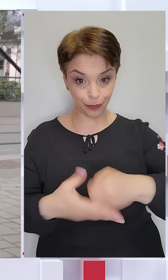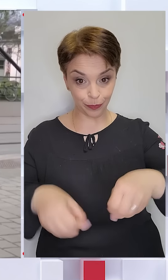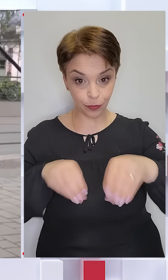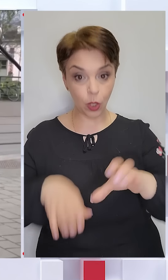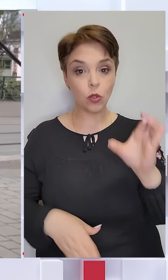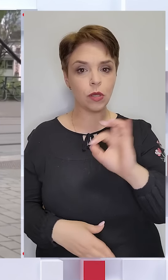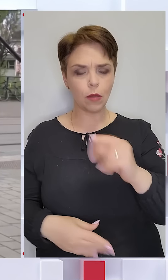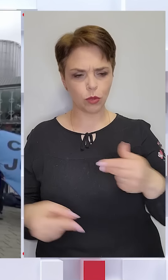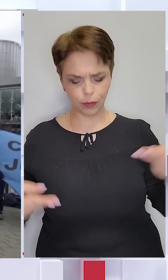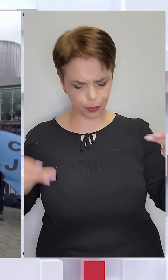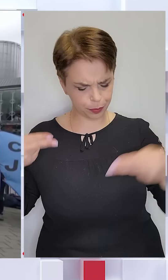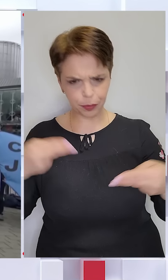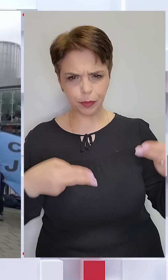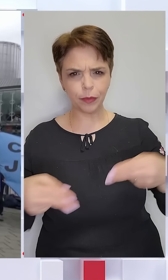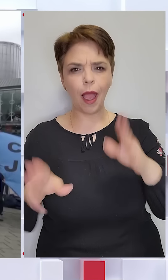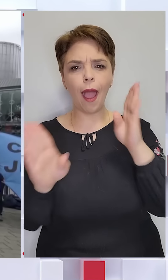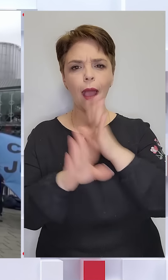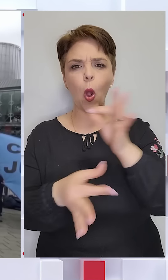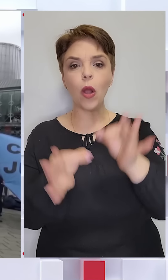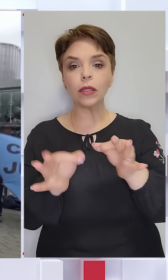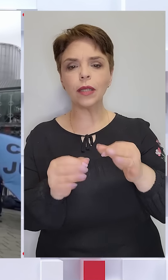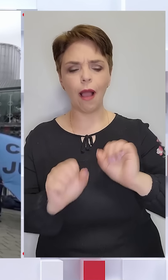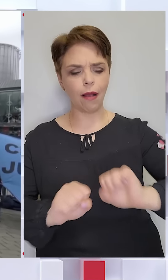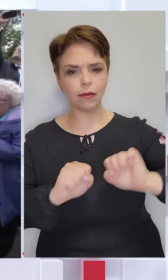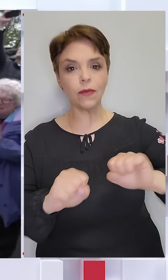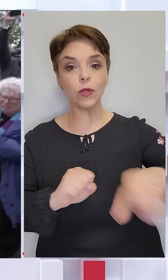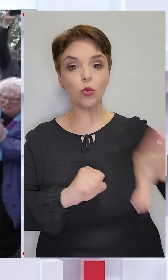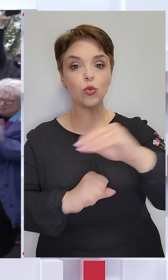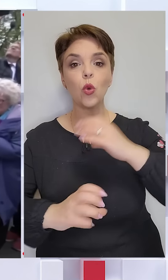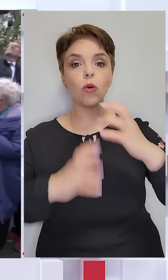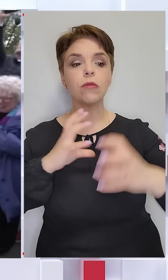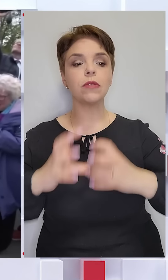Страсбурга почали з'їжджатися екоактивісти з усього світу.